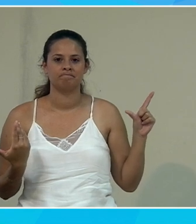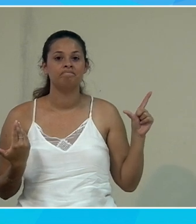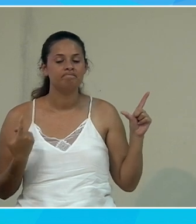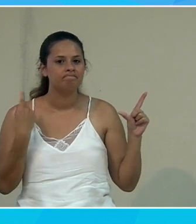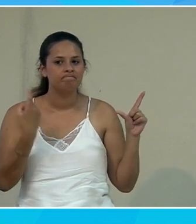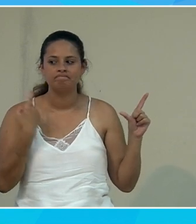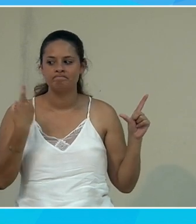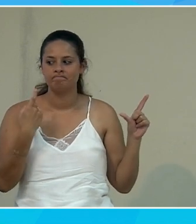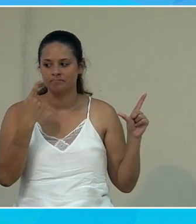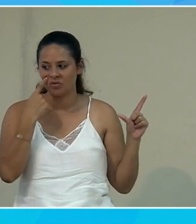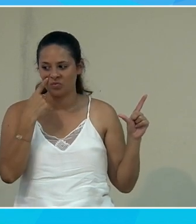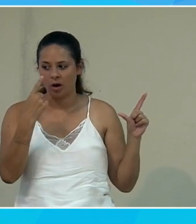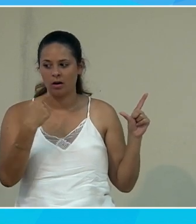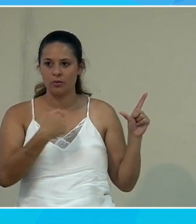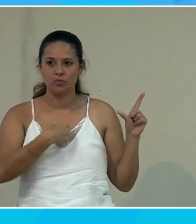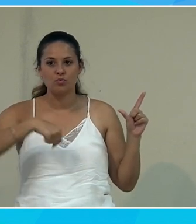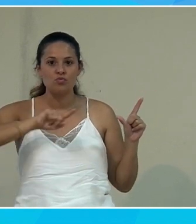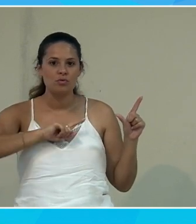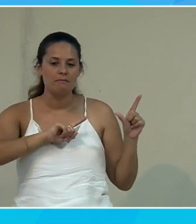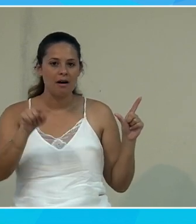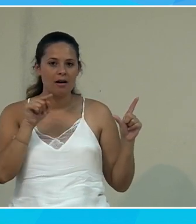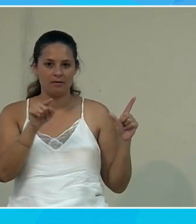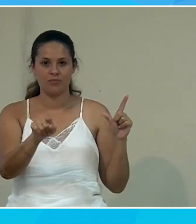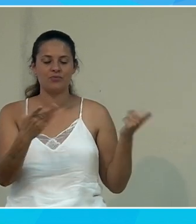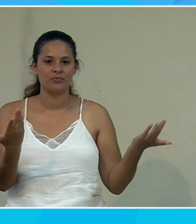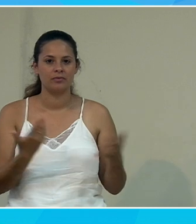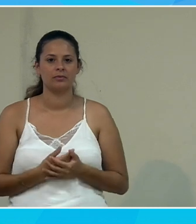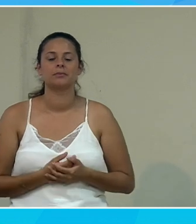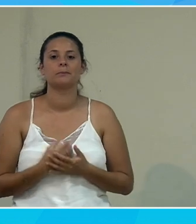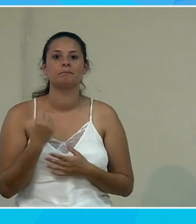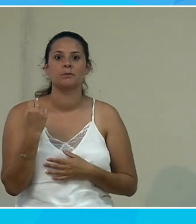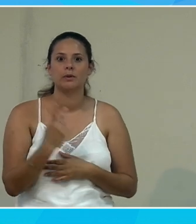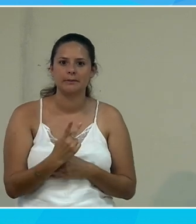vous voyez vous c'est ça et pas moi ? bon